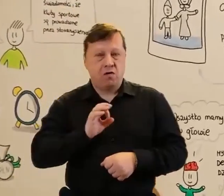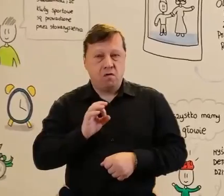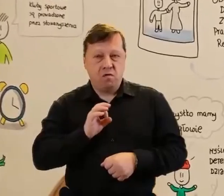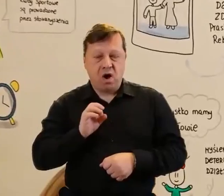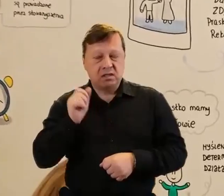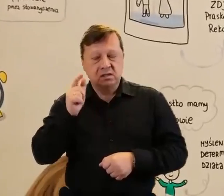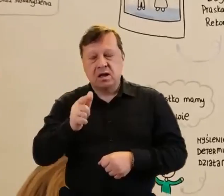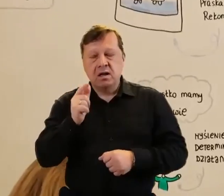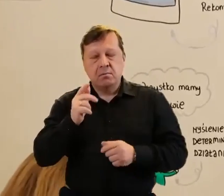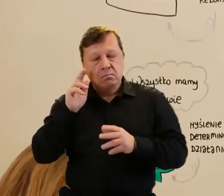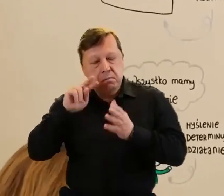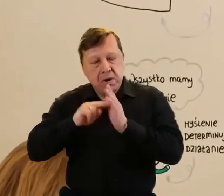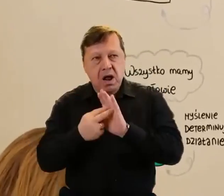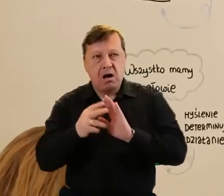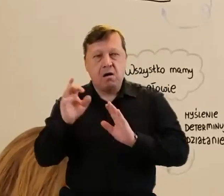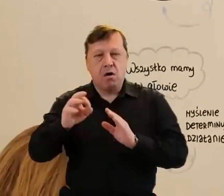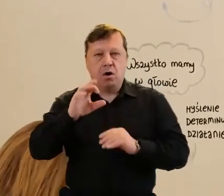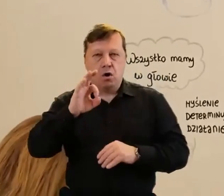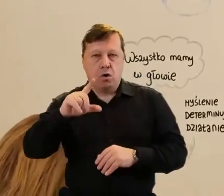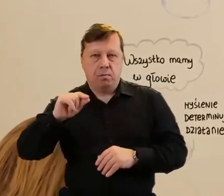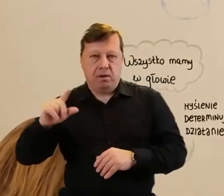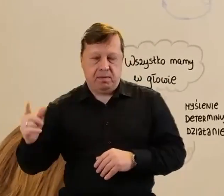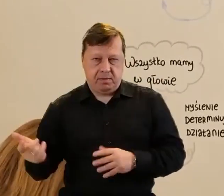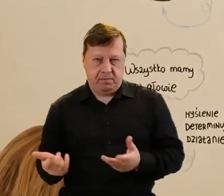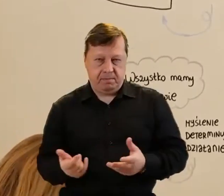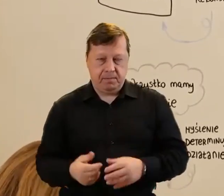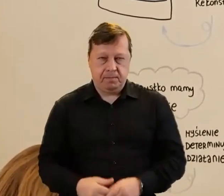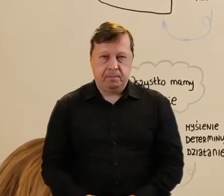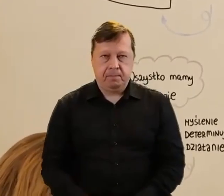wyrobnikami.